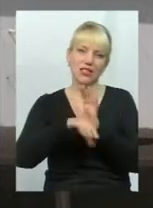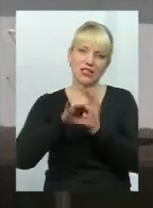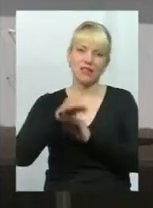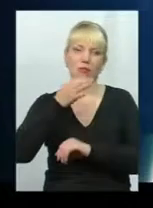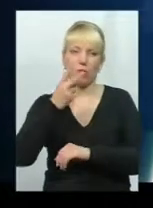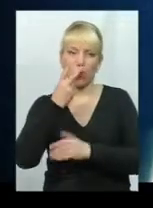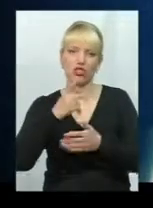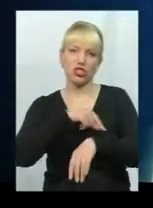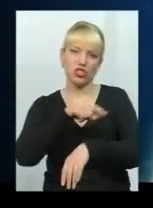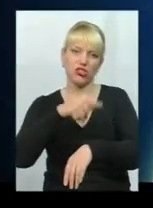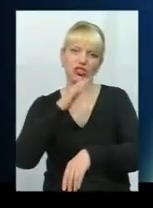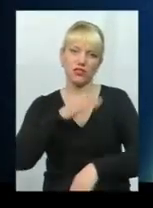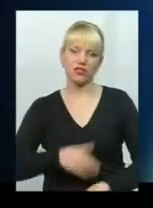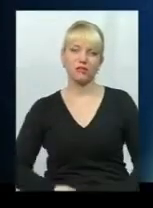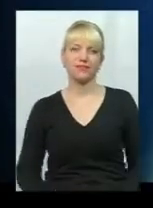покаже час.